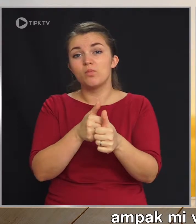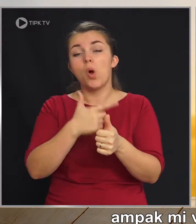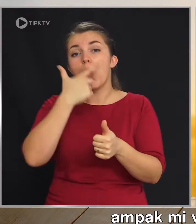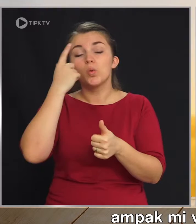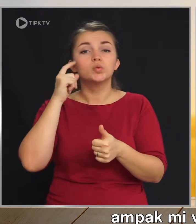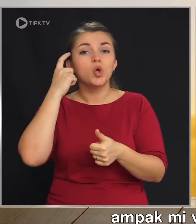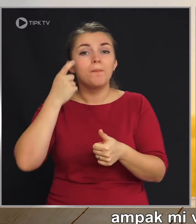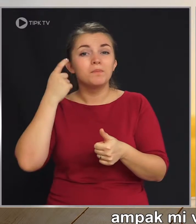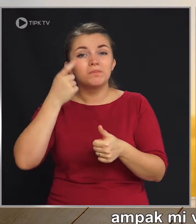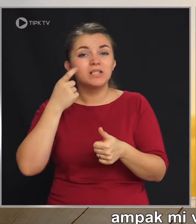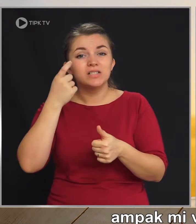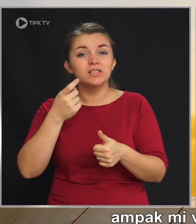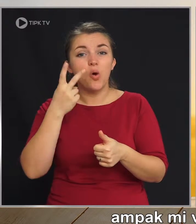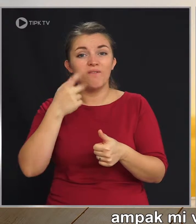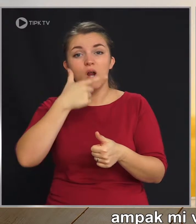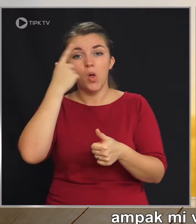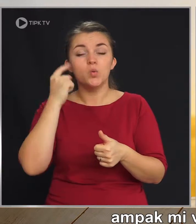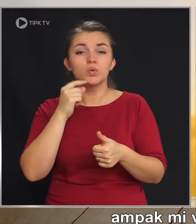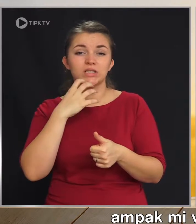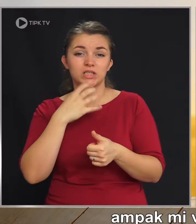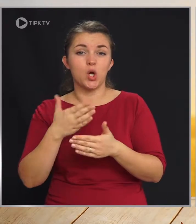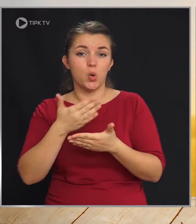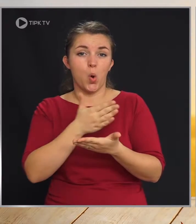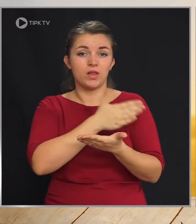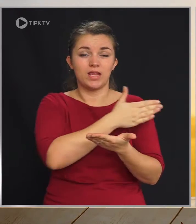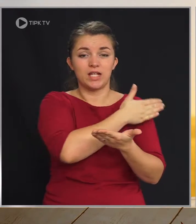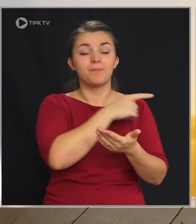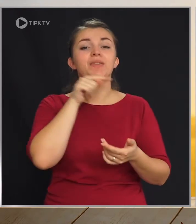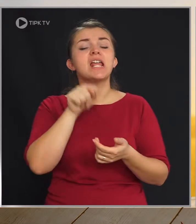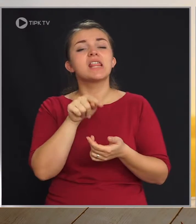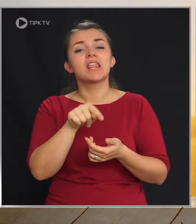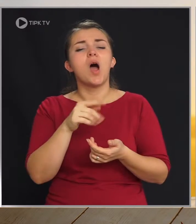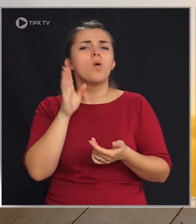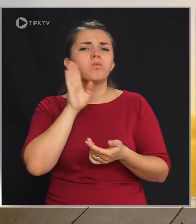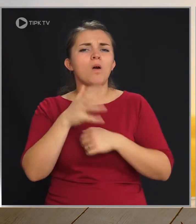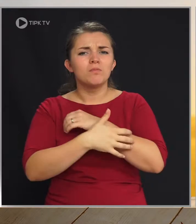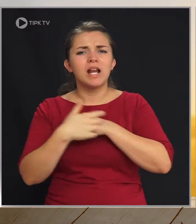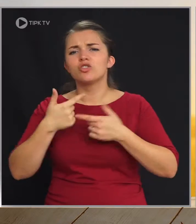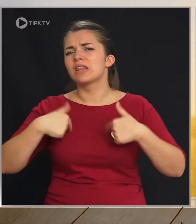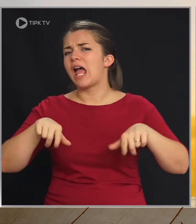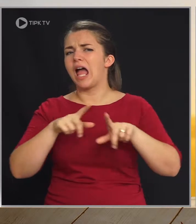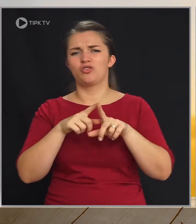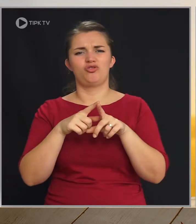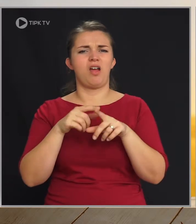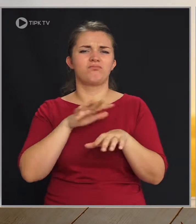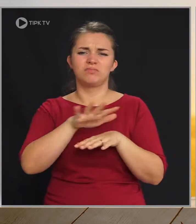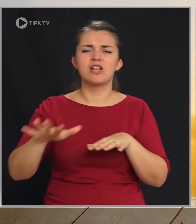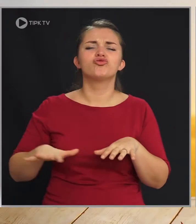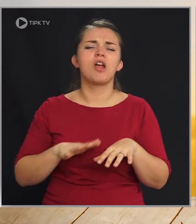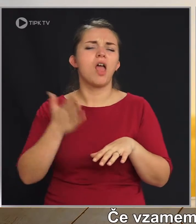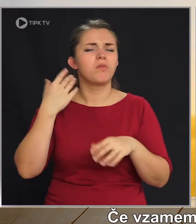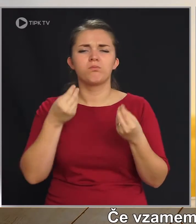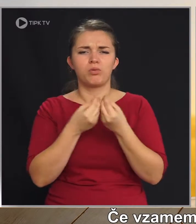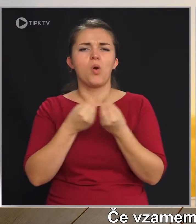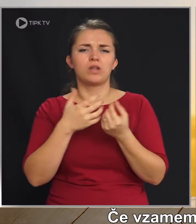ljudsko misel v ljudski kroniki. Ta ubogi berač, naša država je prepolna beračov.